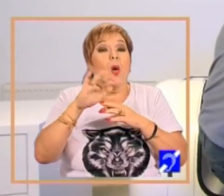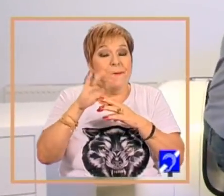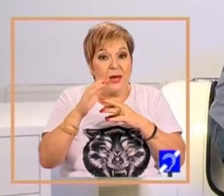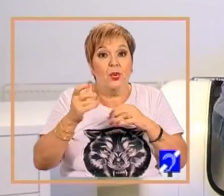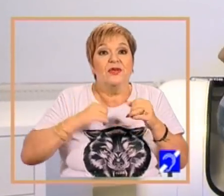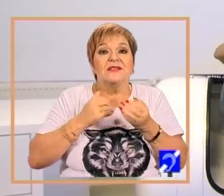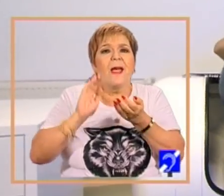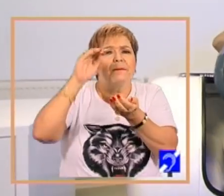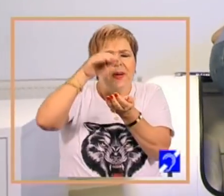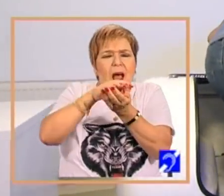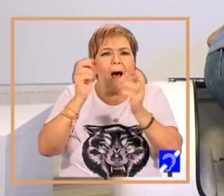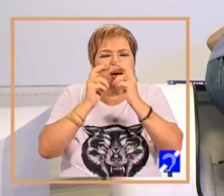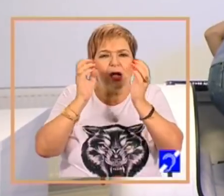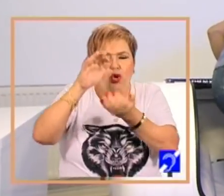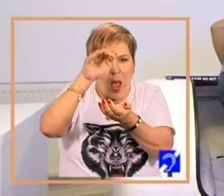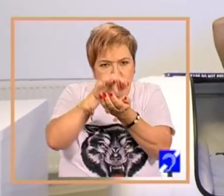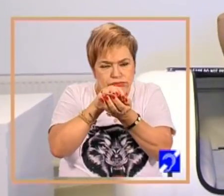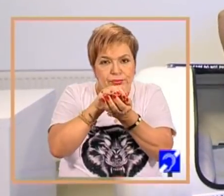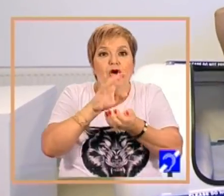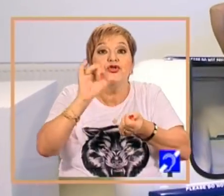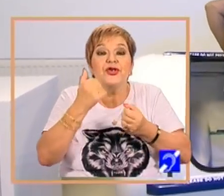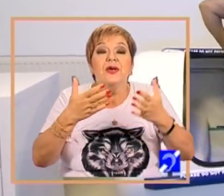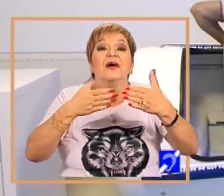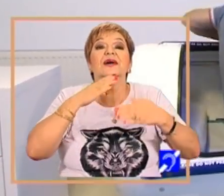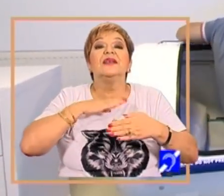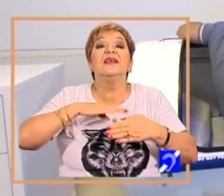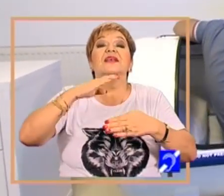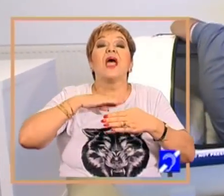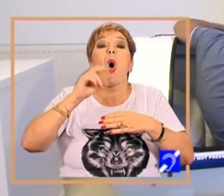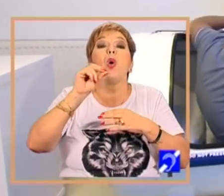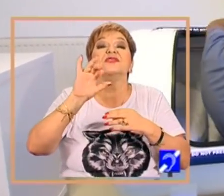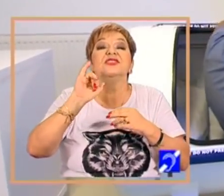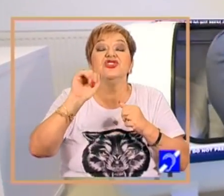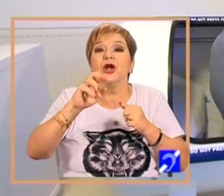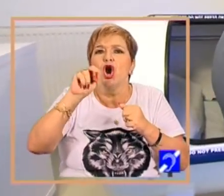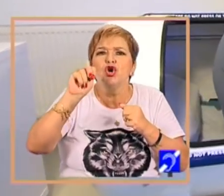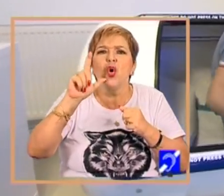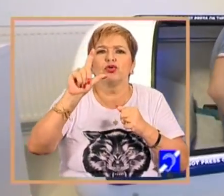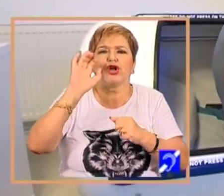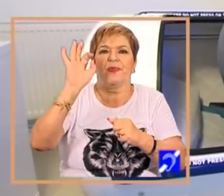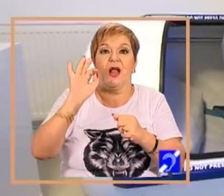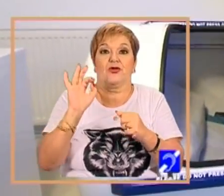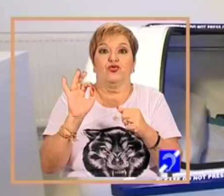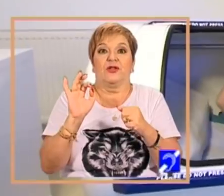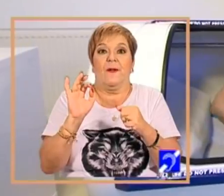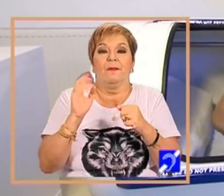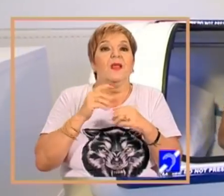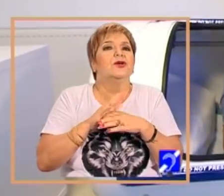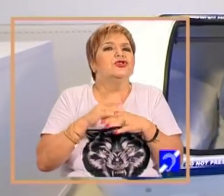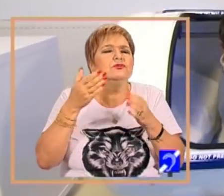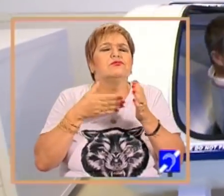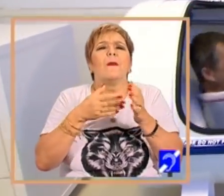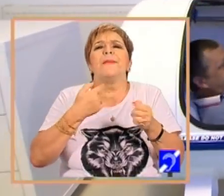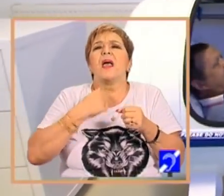află în capsula hiperbară presurizată și inhalează oxigen de concentrație 97% cu un debit de 8-20